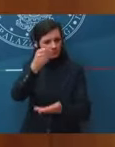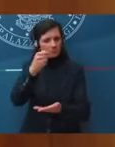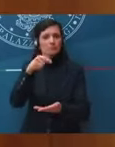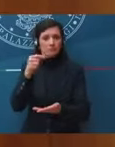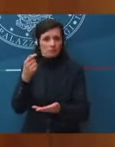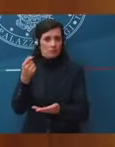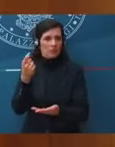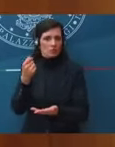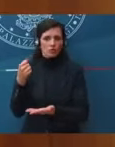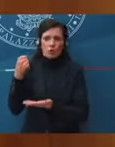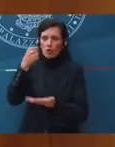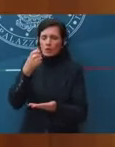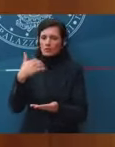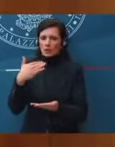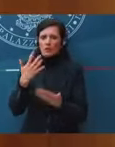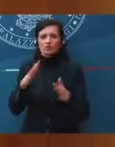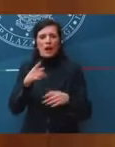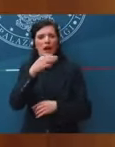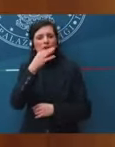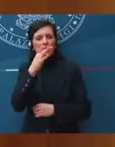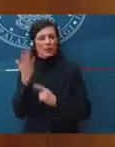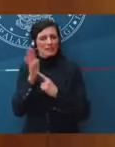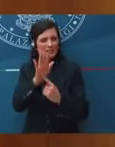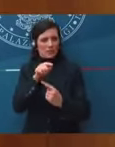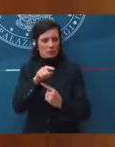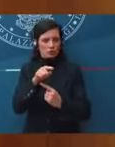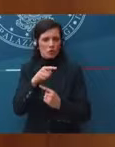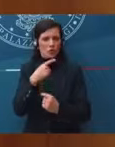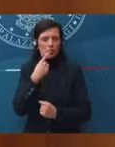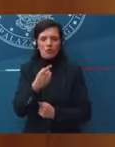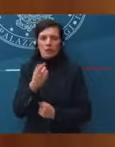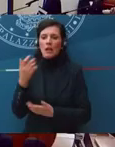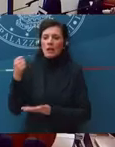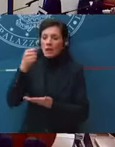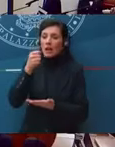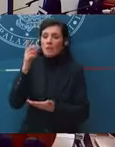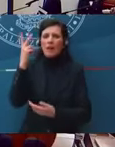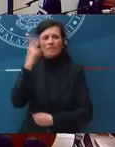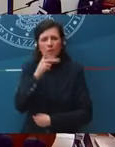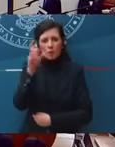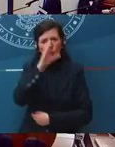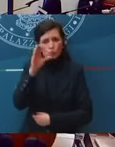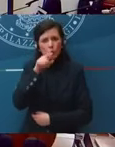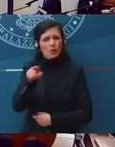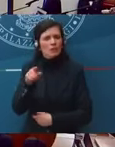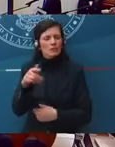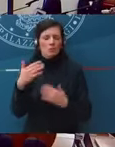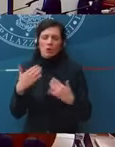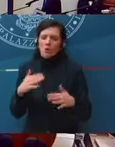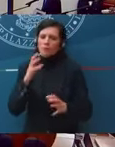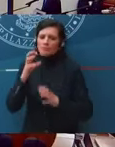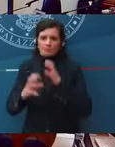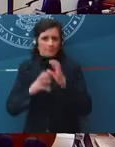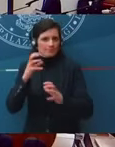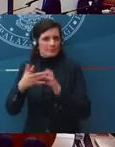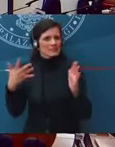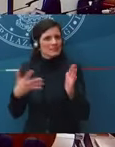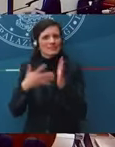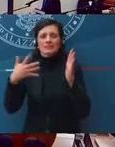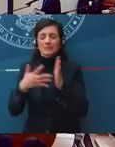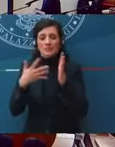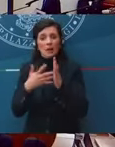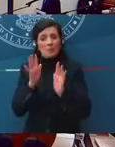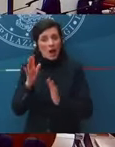nella presentazione, però è il settore più colpito, quello del turismo, e basterà perché la